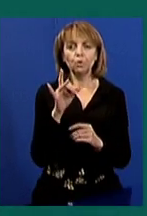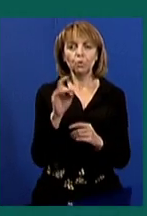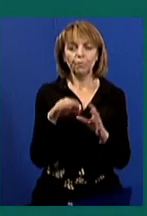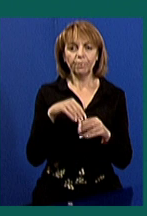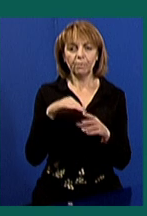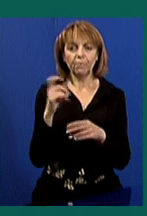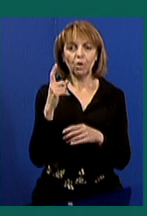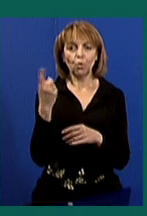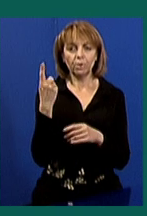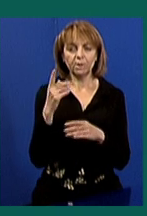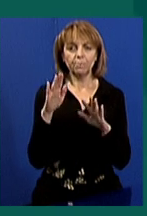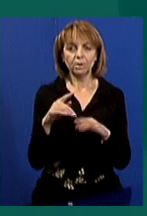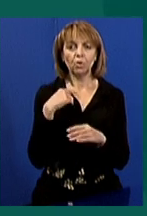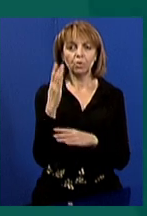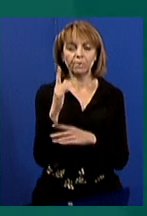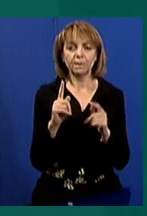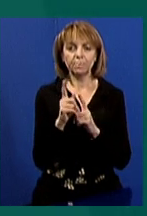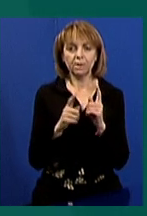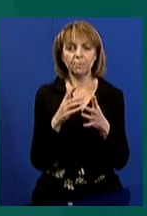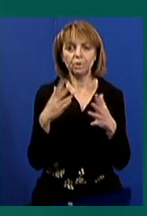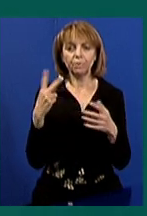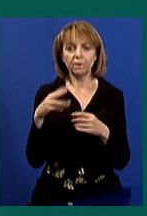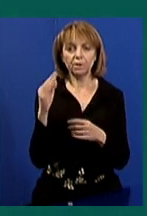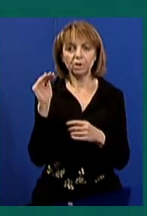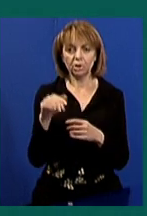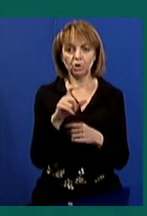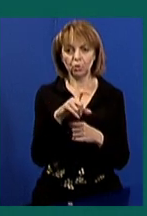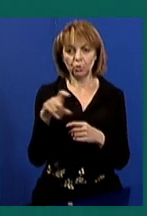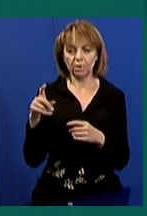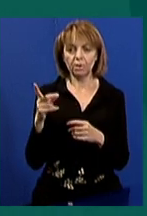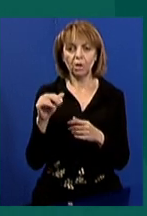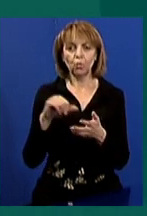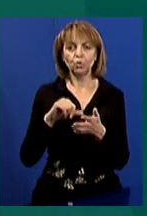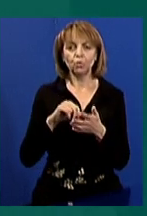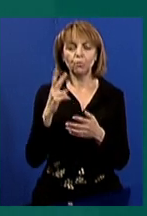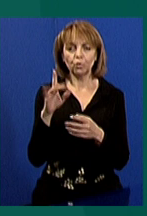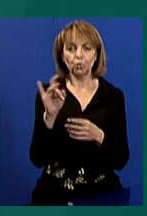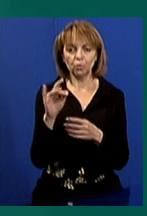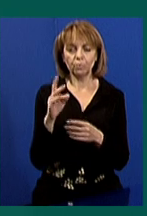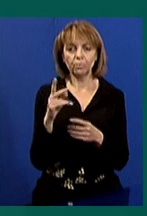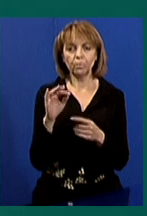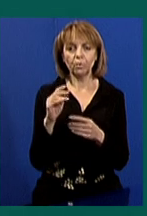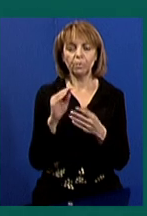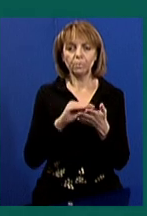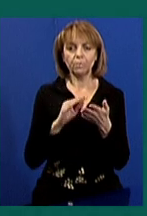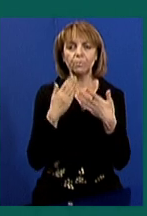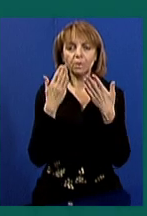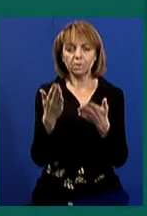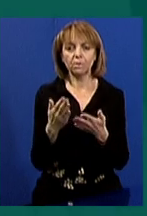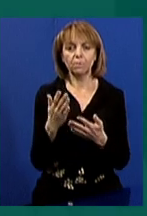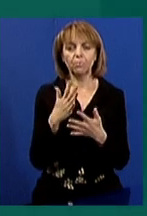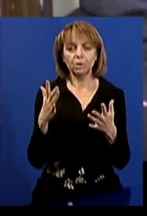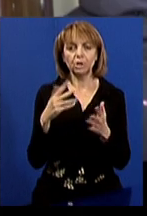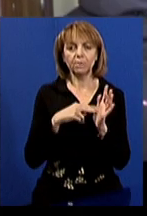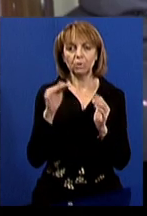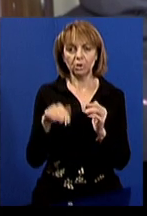у Харківській області місце голосування змінили більше 23 тисяч людей. Для участі у другому турі до реєстрів нині звернулося майже 7